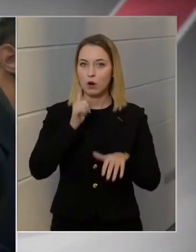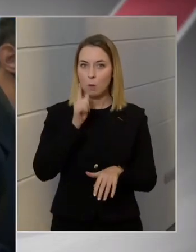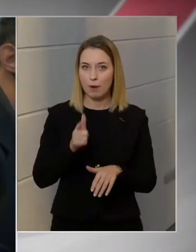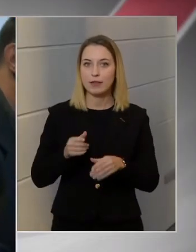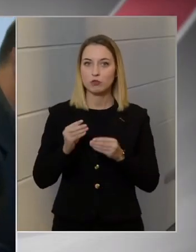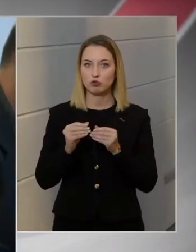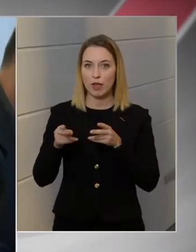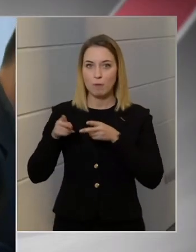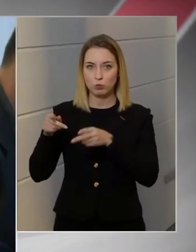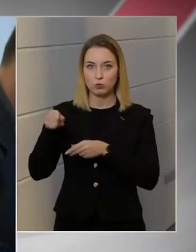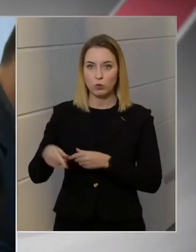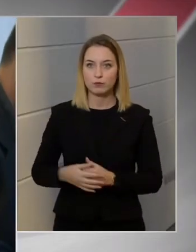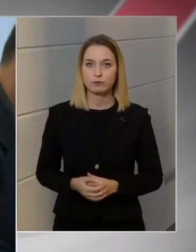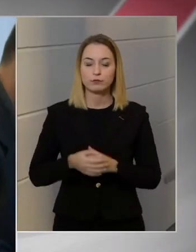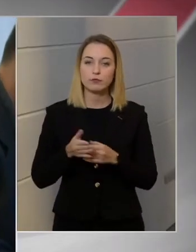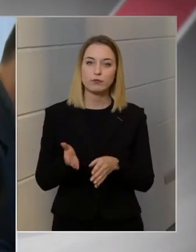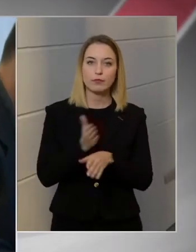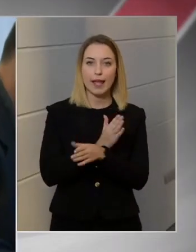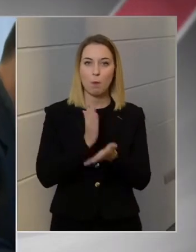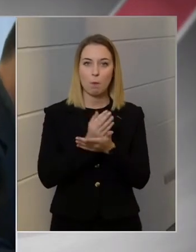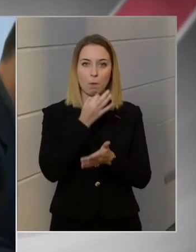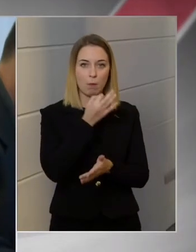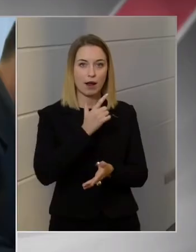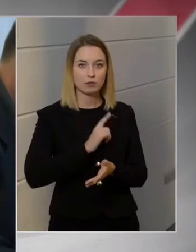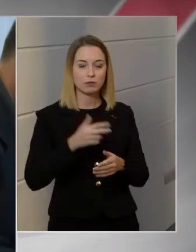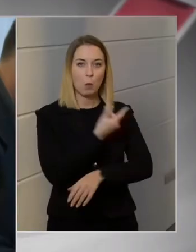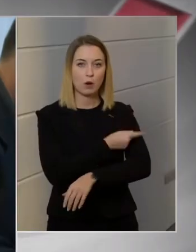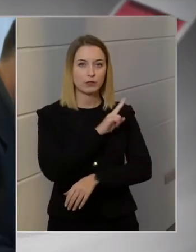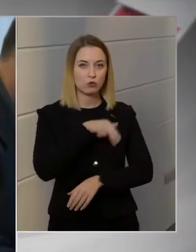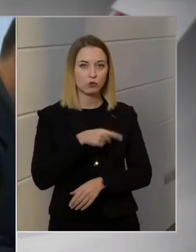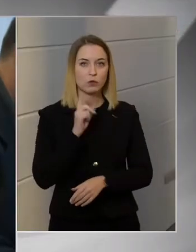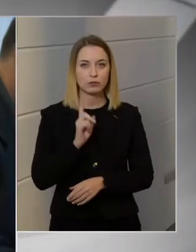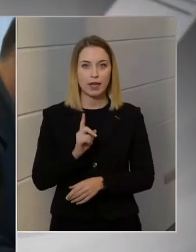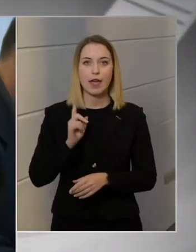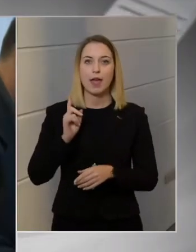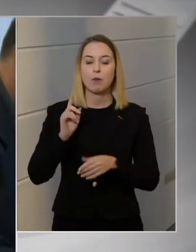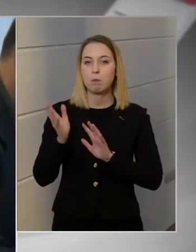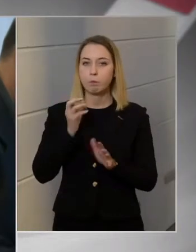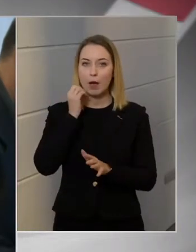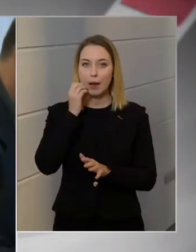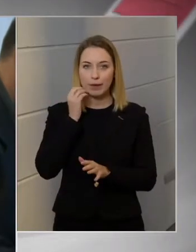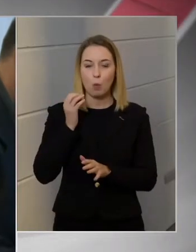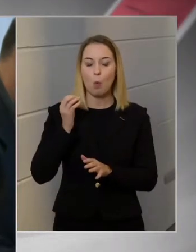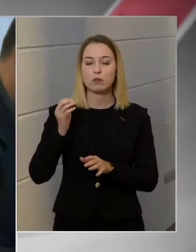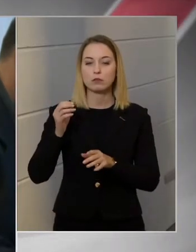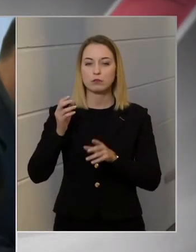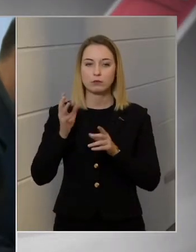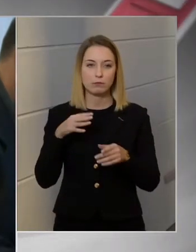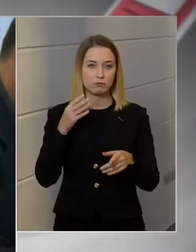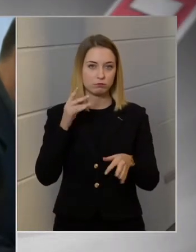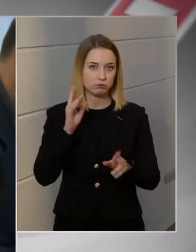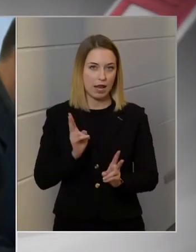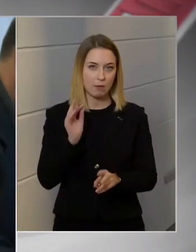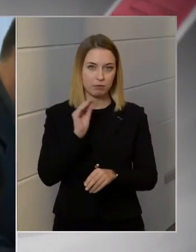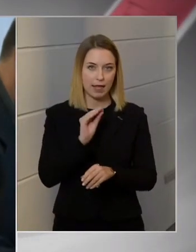Az előbb már kérdeztem az oltásról, de emlékszem rá, amikor bejelentették, hogy Deverecenben meg fog épülni a gyár.